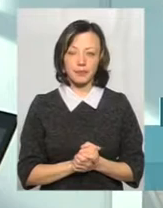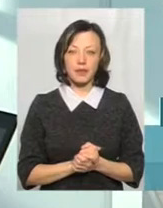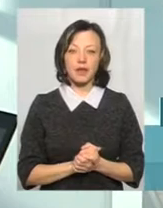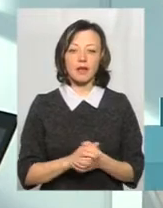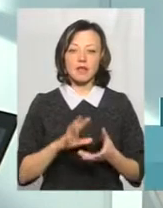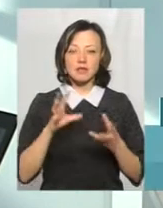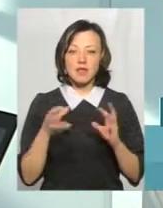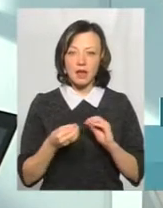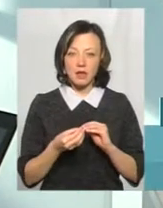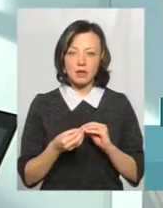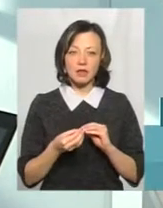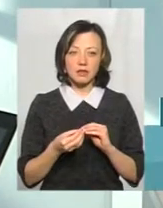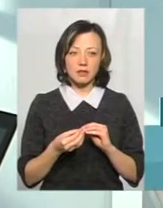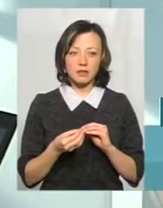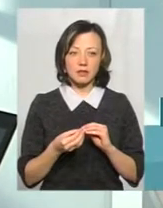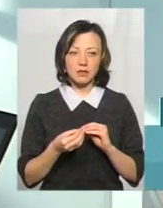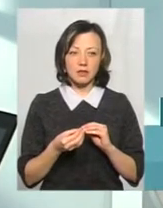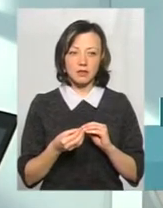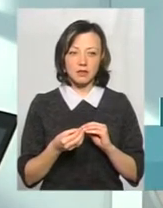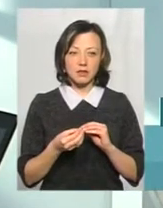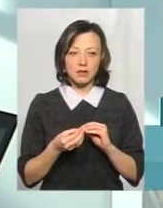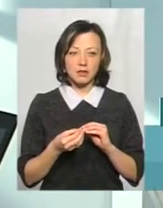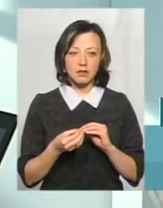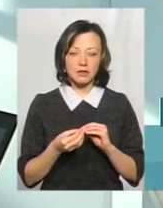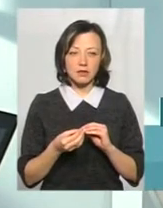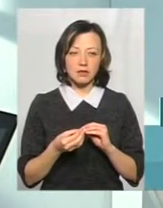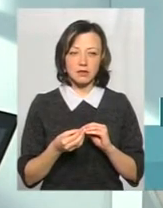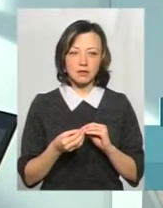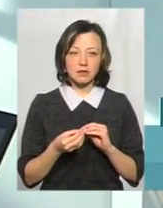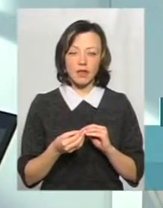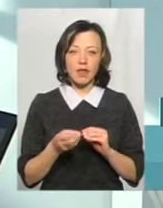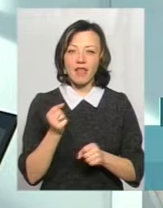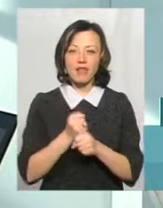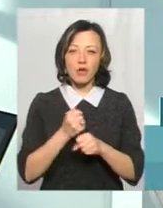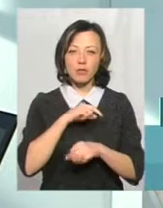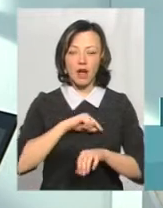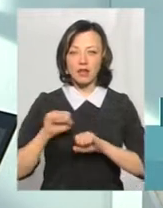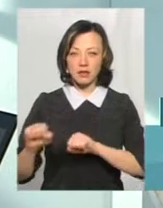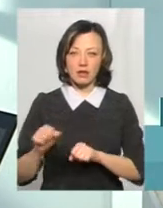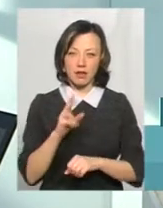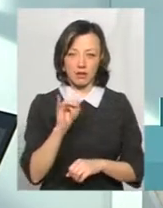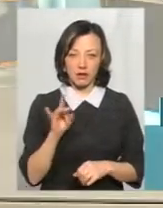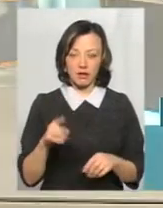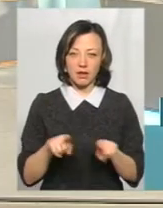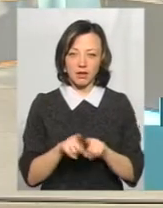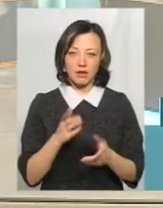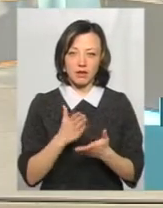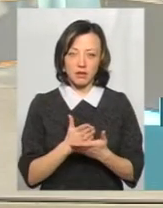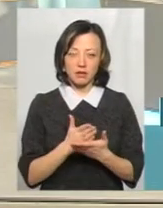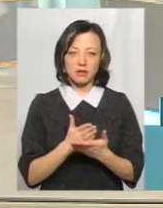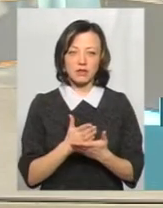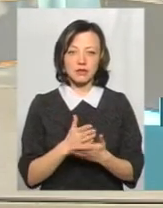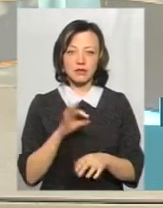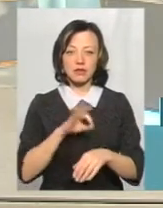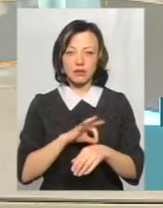яких взагалі йде імуносупресія і не виробляється антитіла до кору. Такі захворювання,